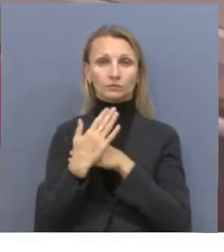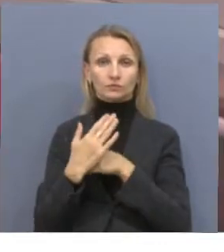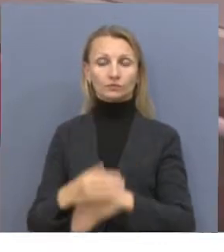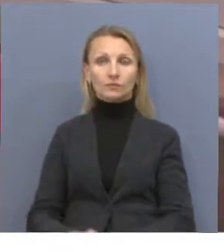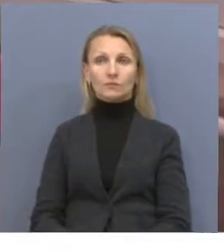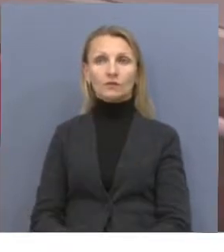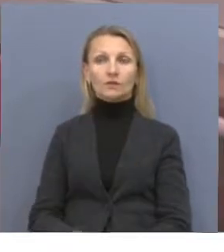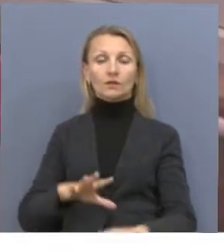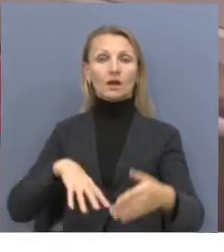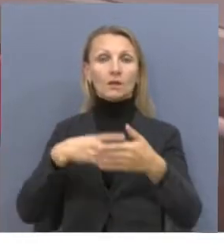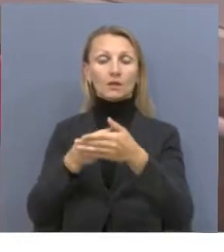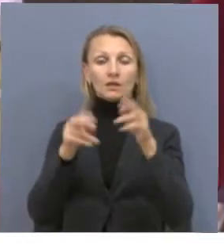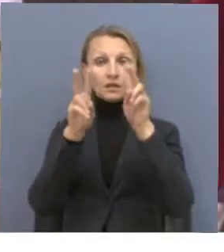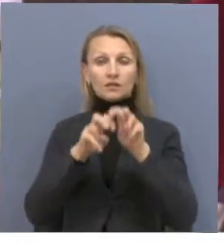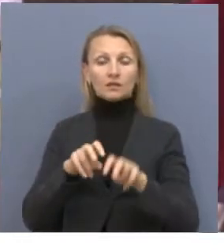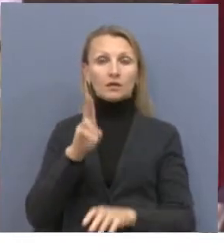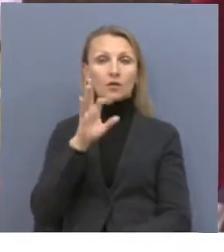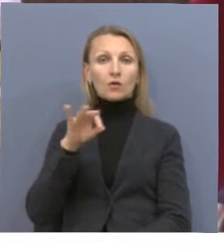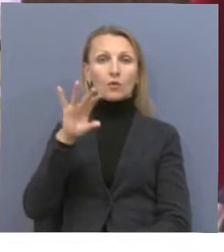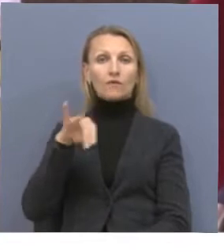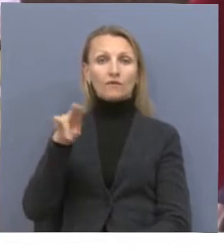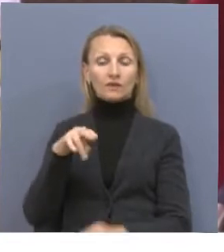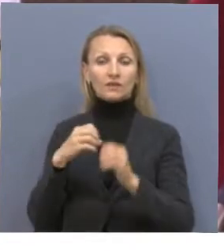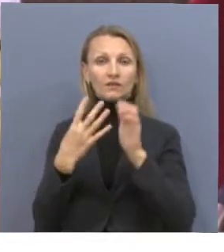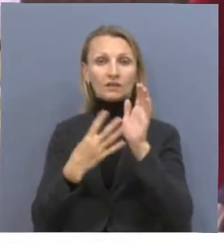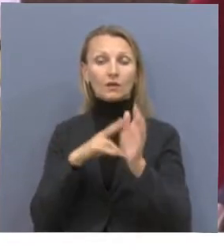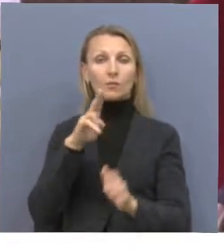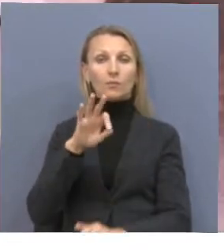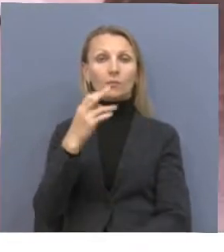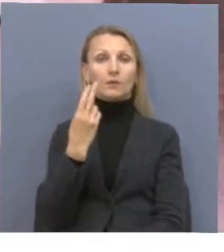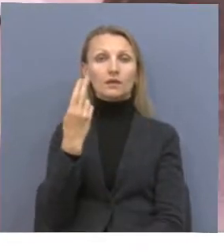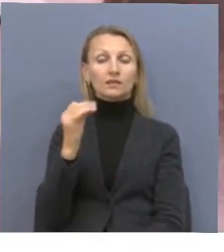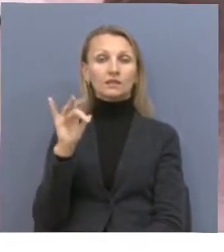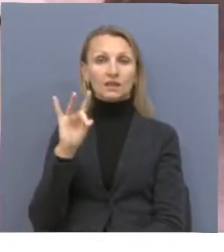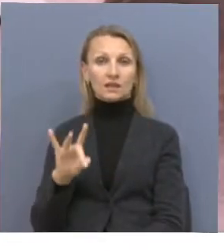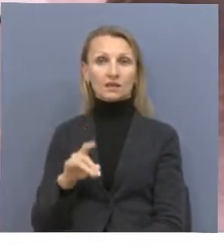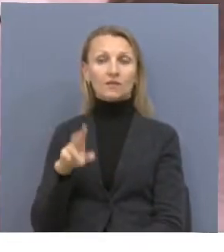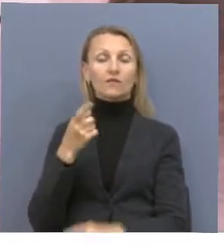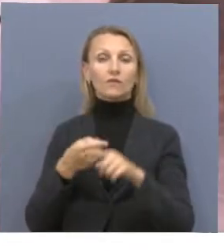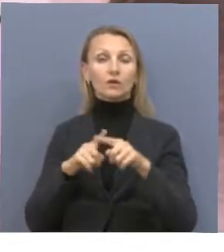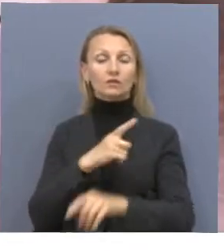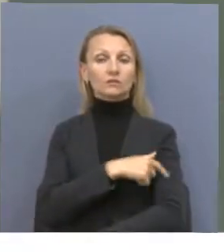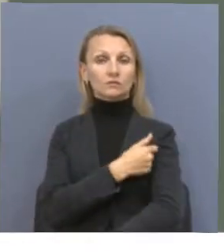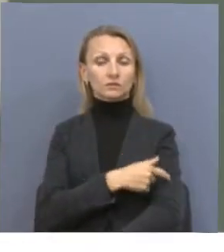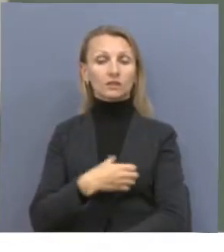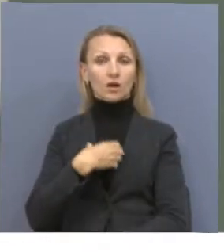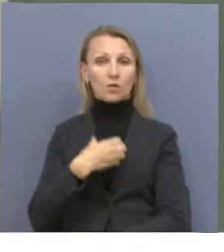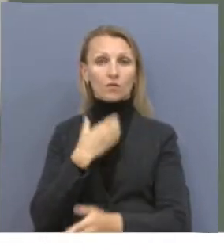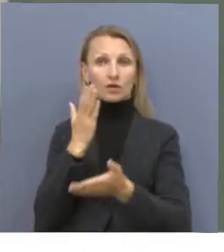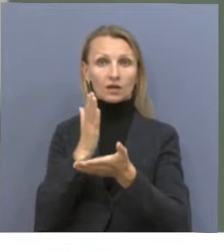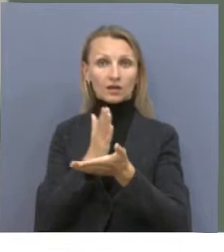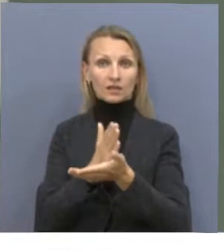Оплата исследований на обнаружение COVID-19 методом ПЦР осуществляется фондом медстрахования для пациентов, госпитализированных в